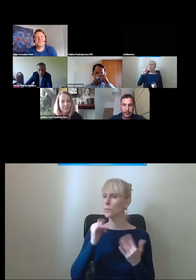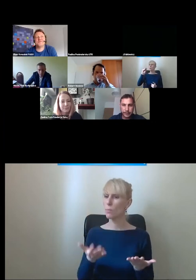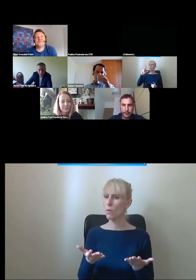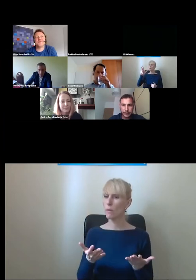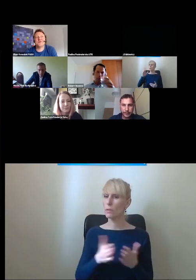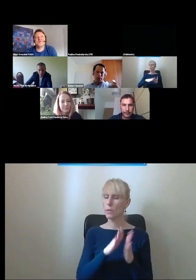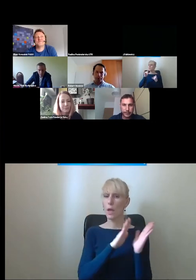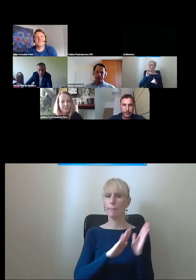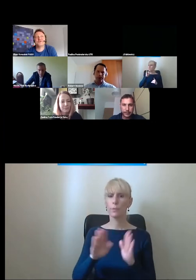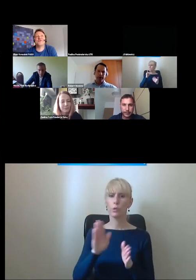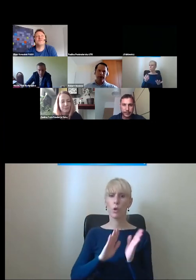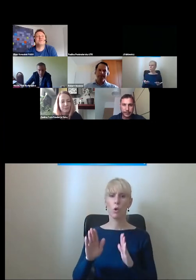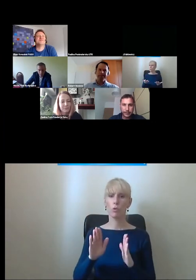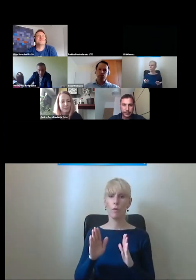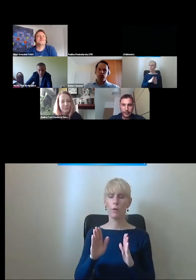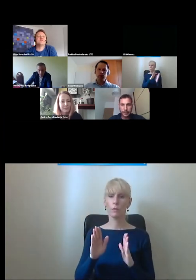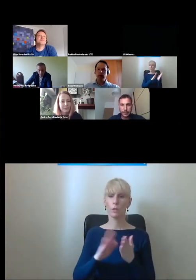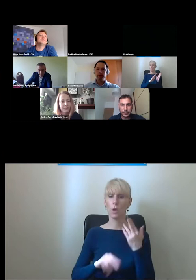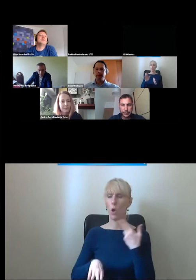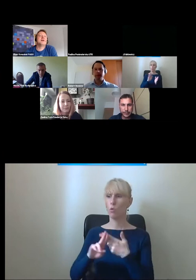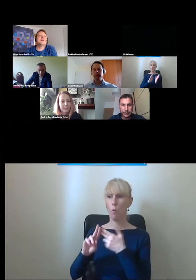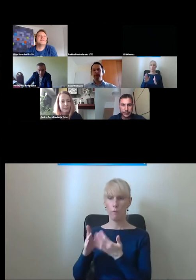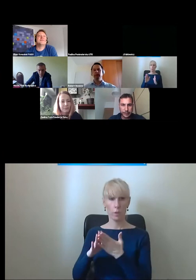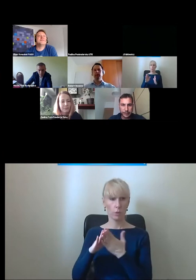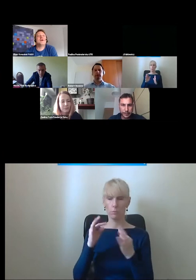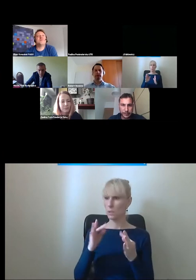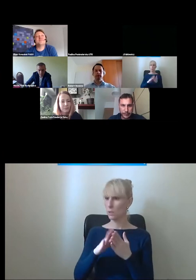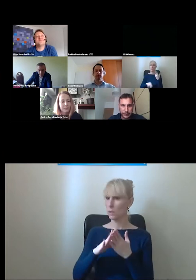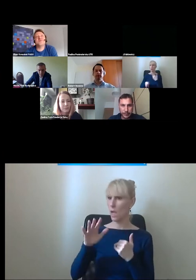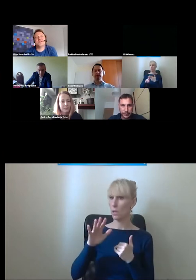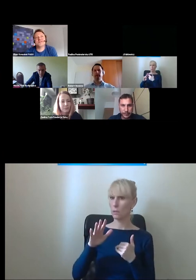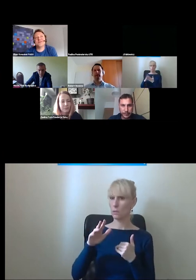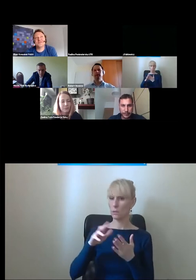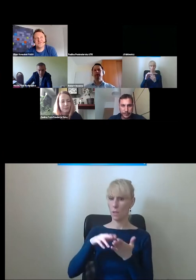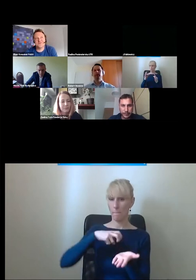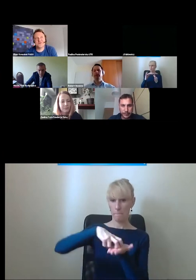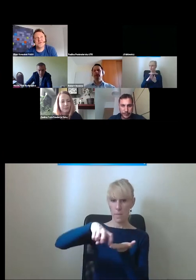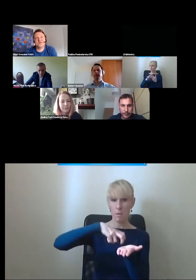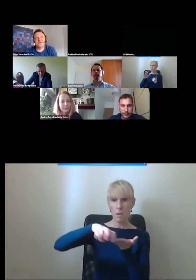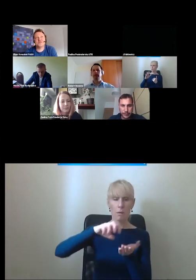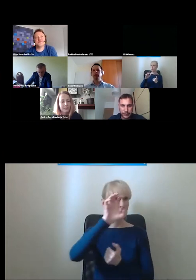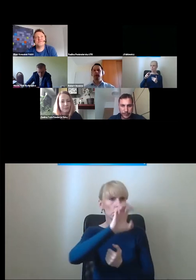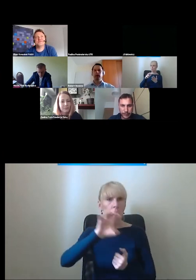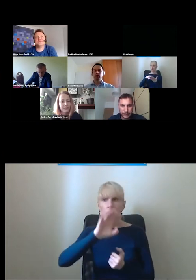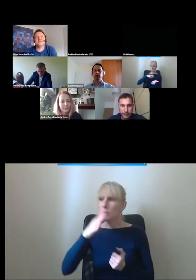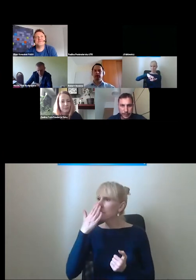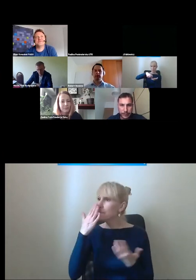spróbował przygotować się do takiej odpowiedzi. Jak obserwujecie pieszych w Bydgoszczy?